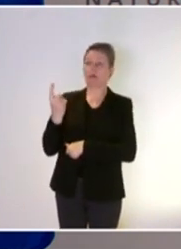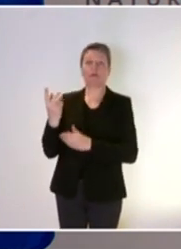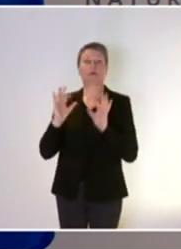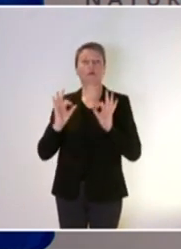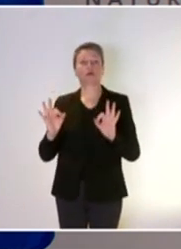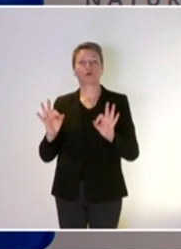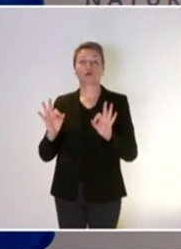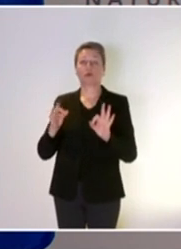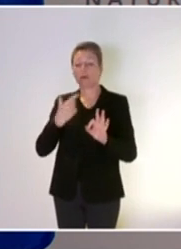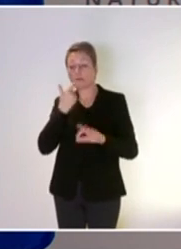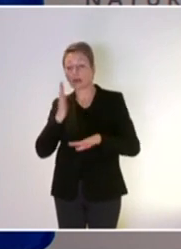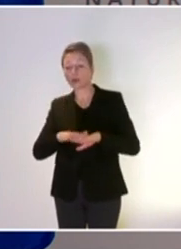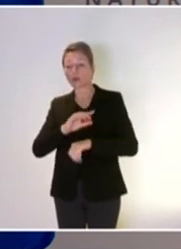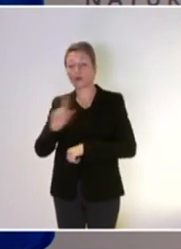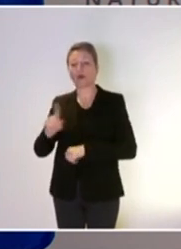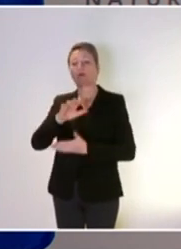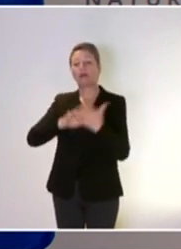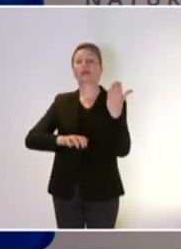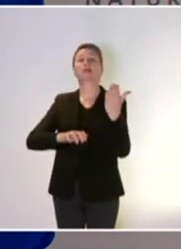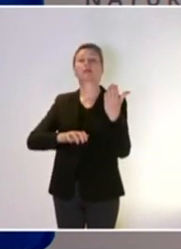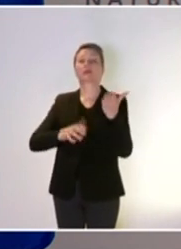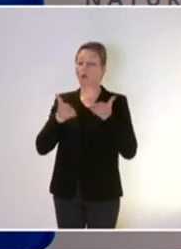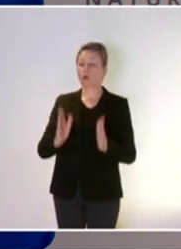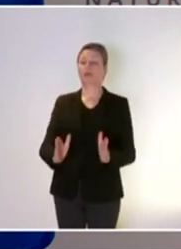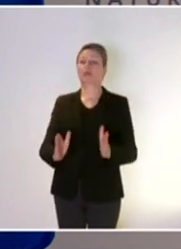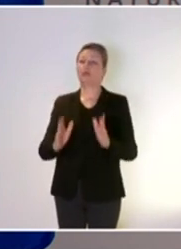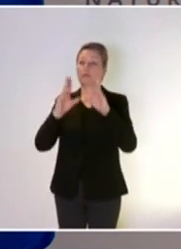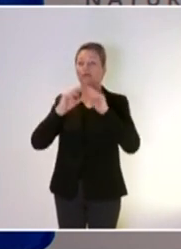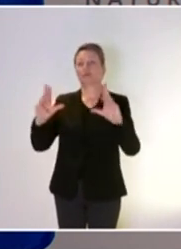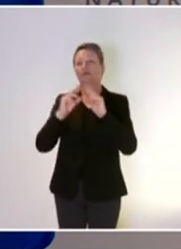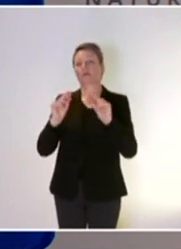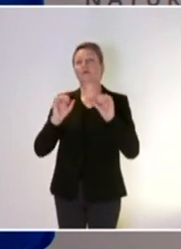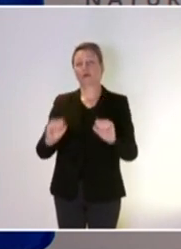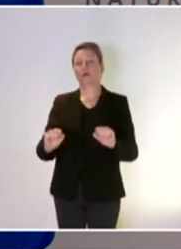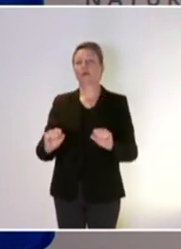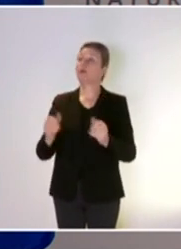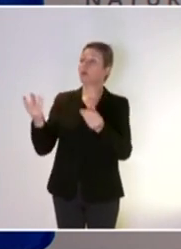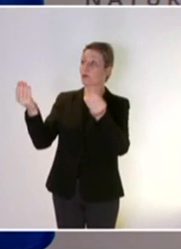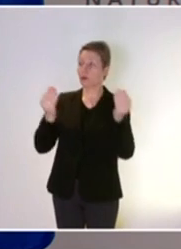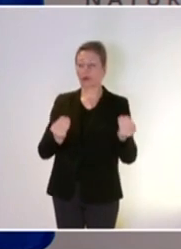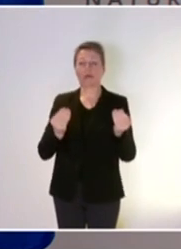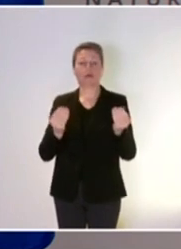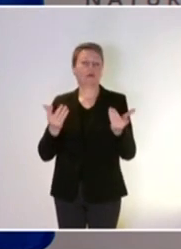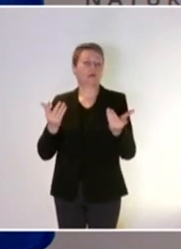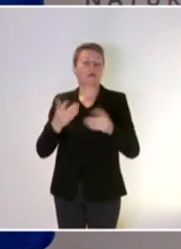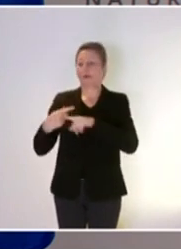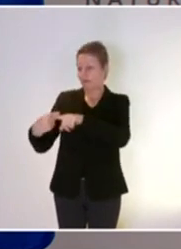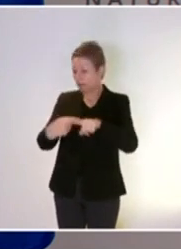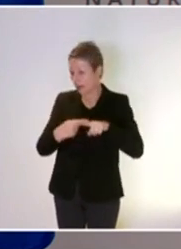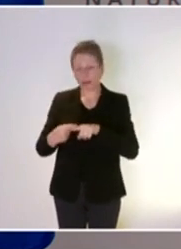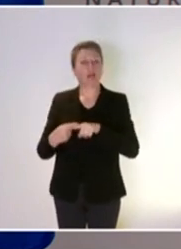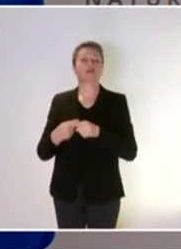Donc, je vous en dirai plus dès que le texte sera le texte officiel qui nous est communiqué. Ce que je peux vous dire sur l'ambition et sur ce que l'on partage,